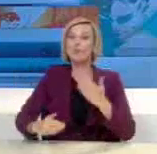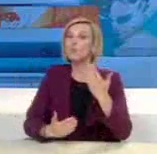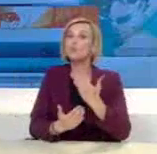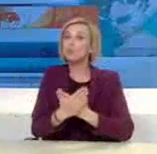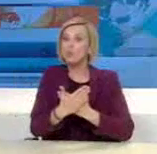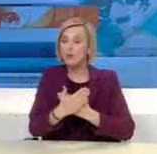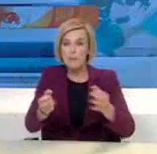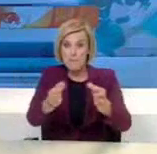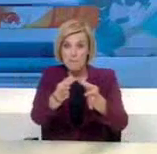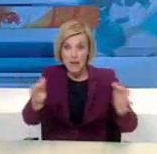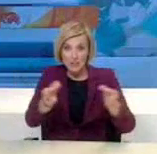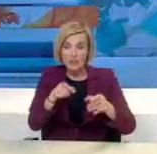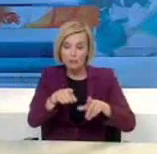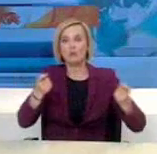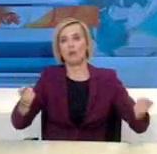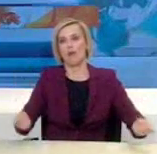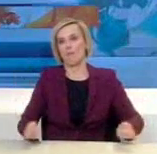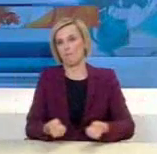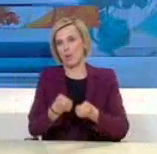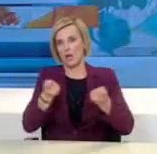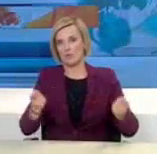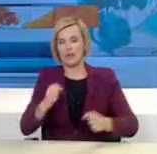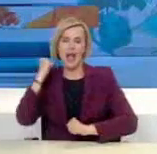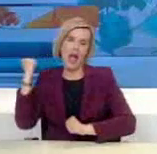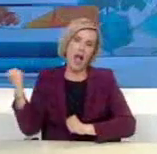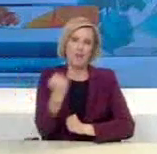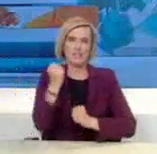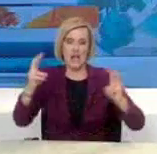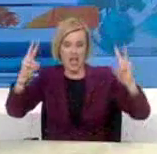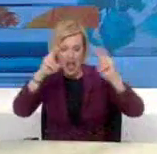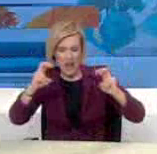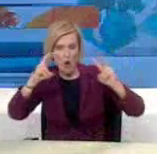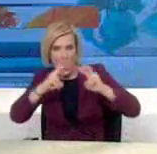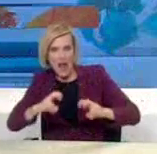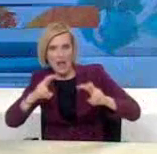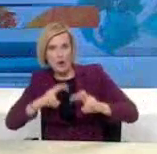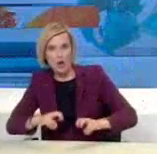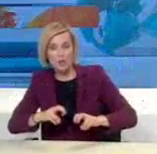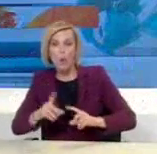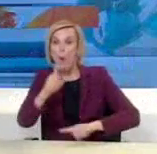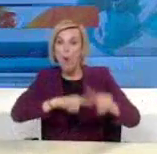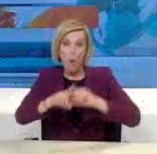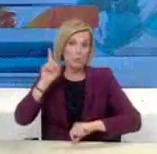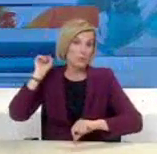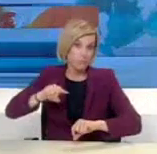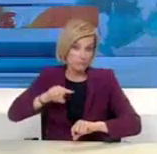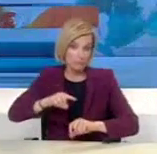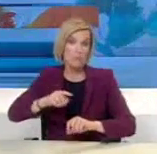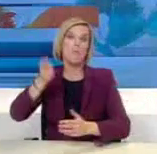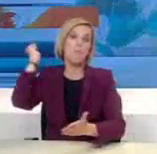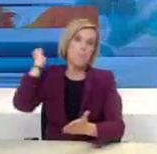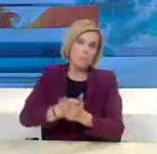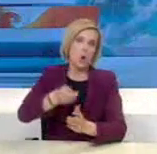μέτρα τίθνονται σε ισχύ, θα υπάρχουν αυστηρή έλεγχη και η επιβολή του προστήμου των 150 ευρώ